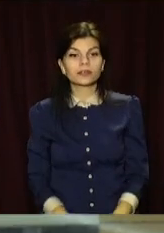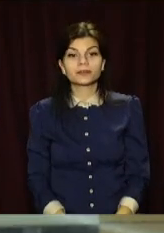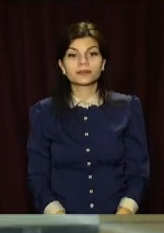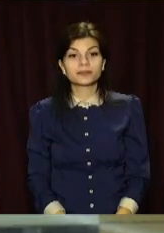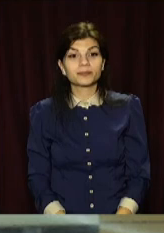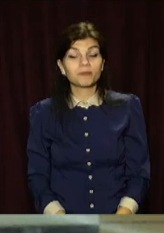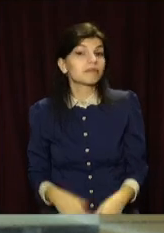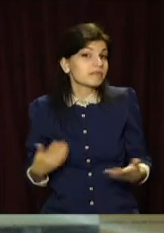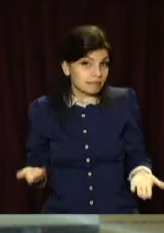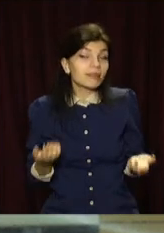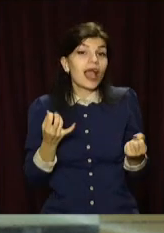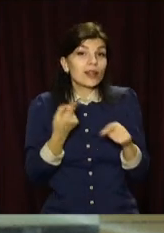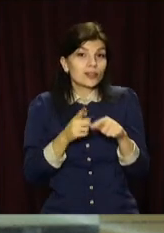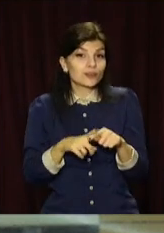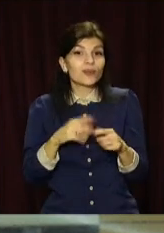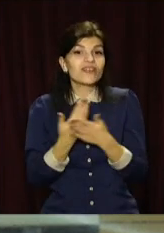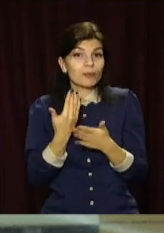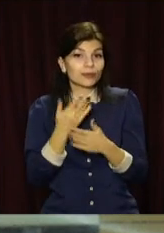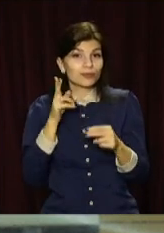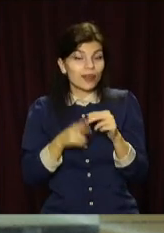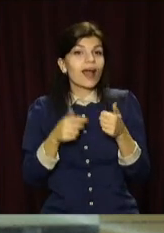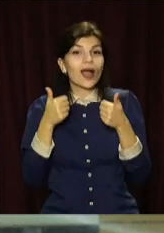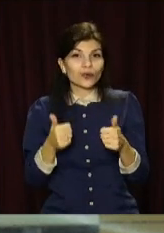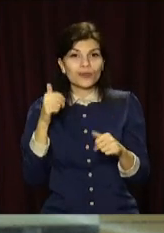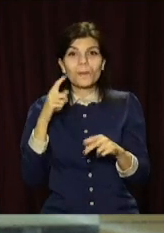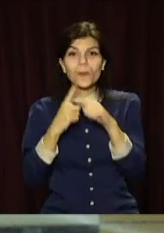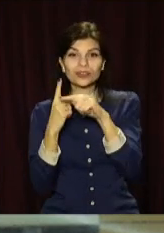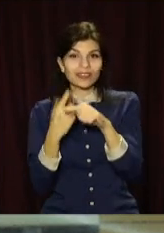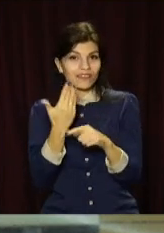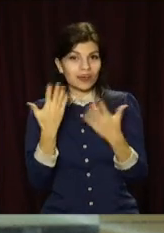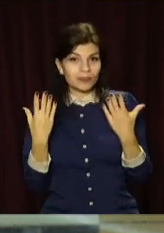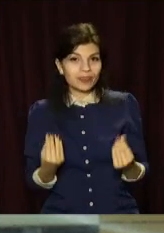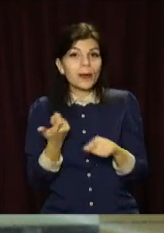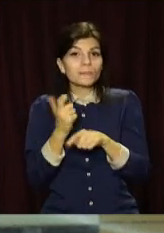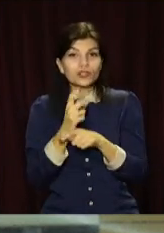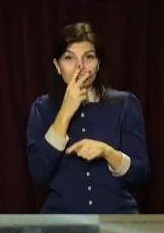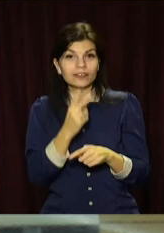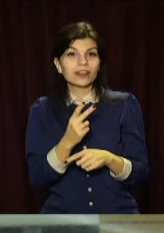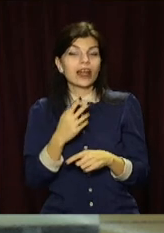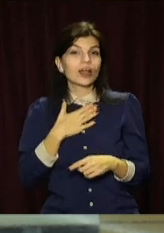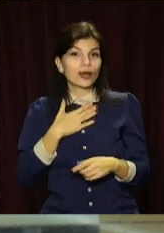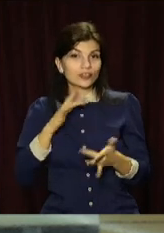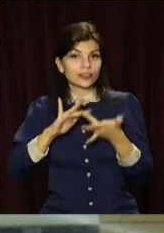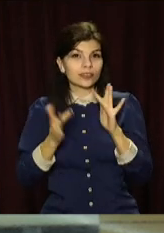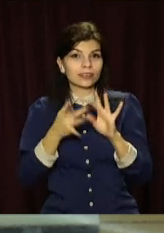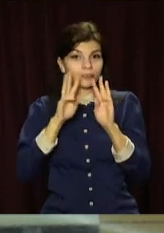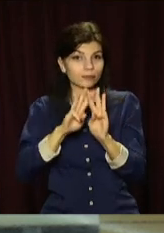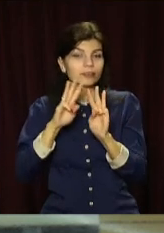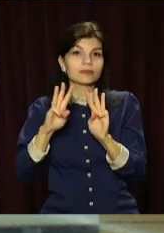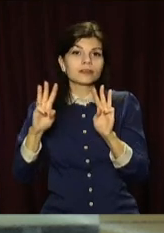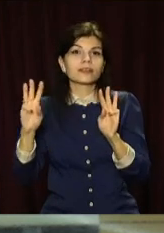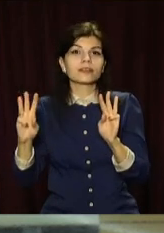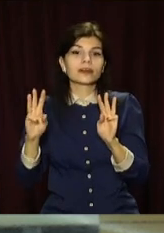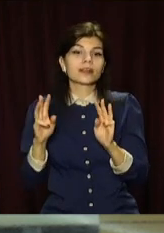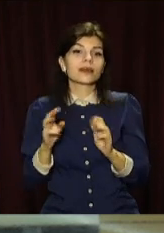А на цьому ми завершимо цей випуск. Гарного та позитивного вам дня. Більше дивіться на нашому сайті opentv